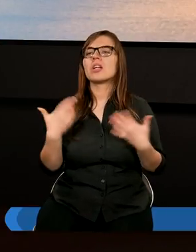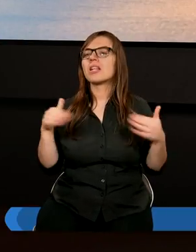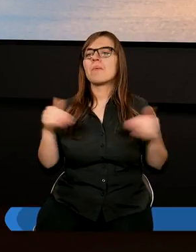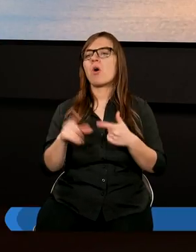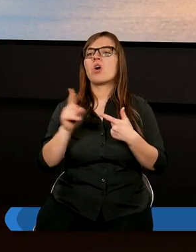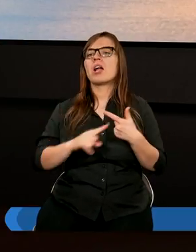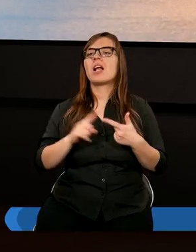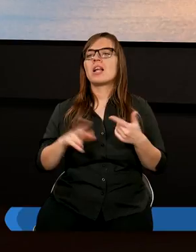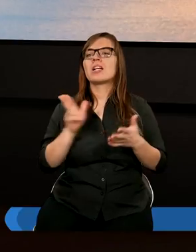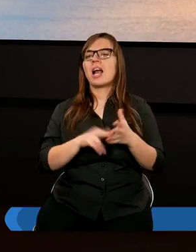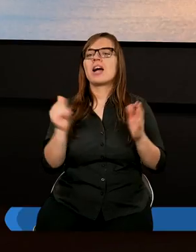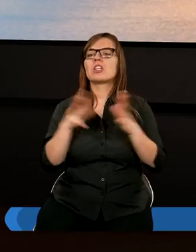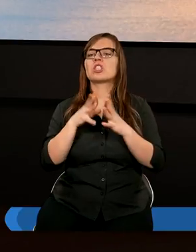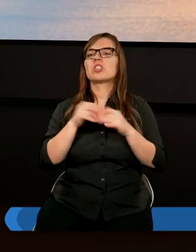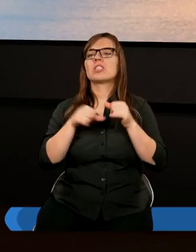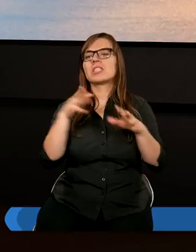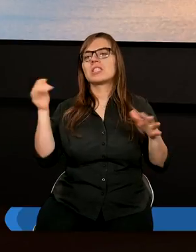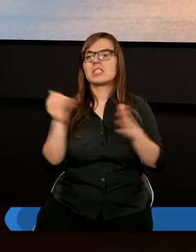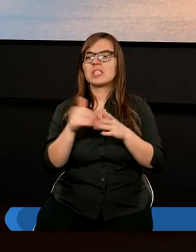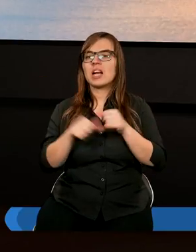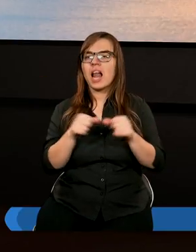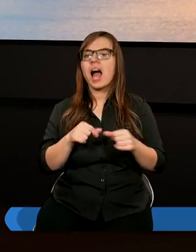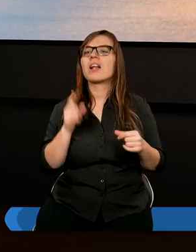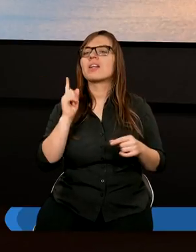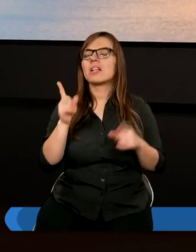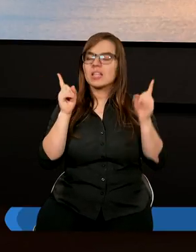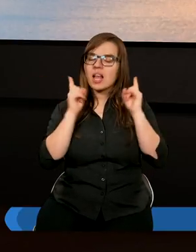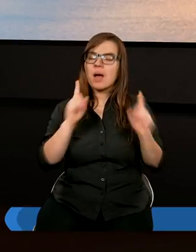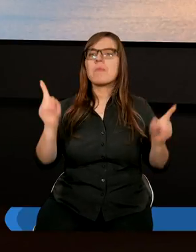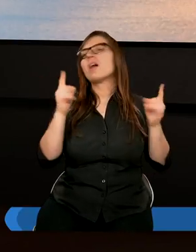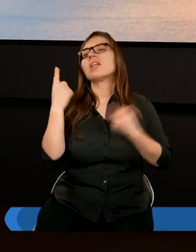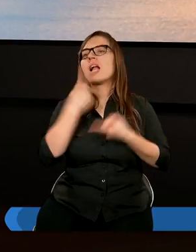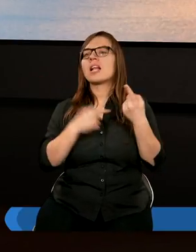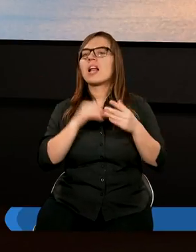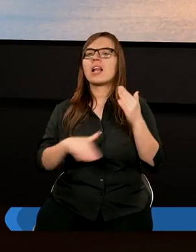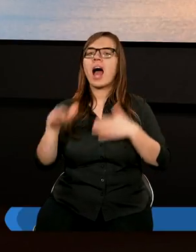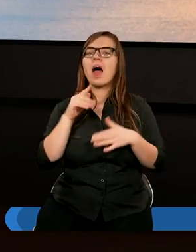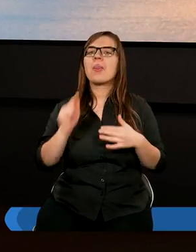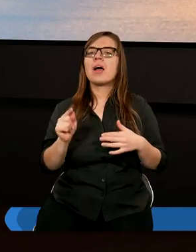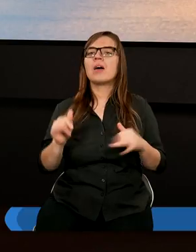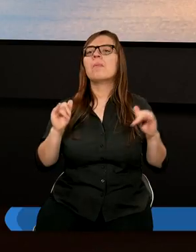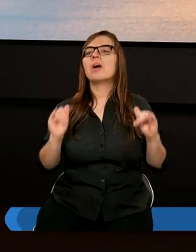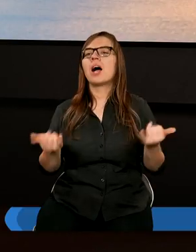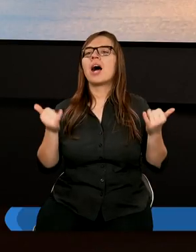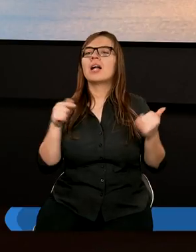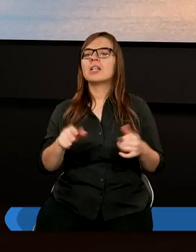nie mogę liczyć na dziesiątki lat. I teraz się naprawdę zastanawiam nad tym, jak ten czas